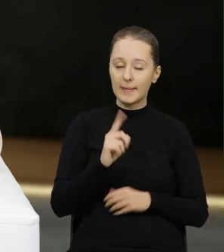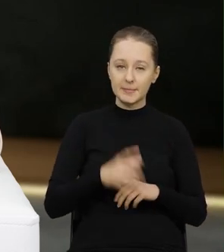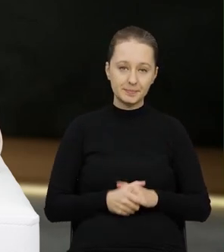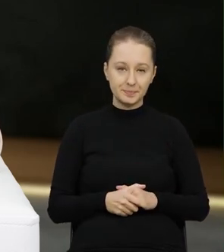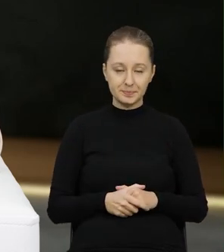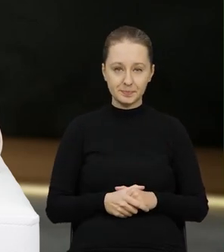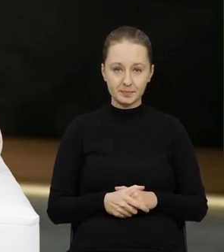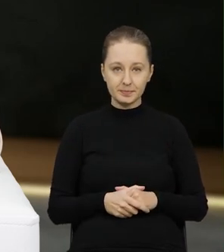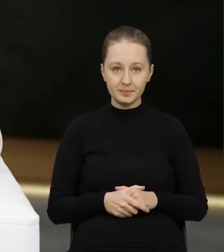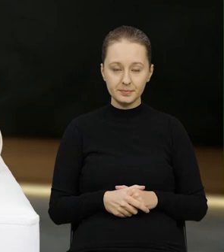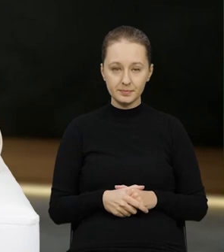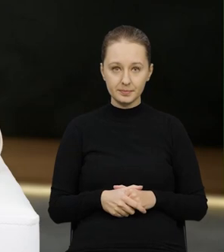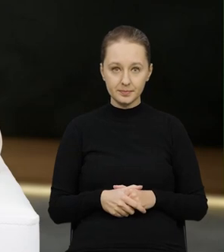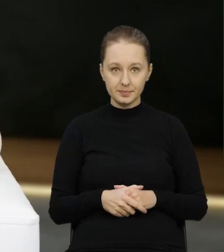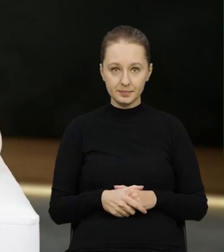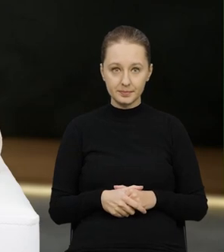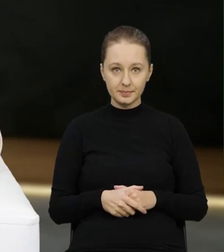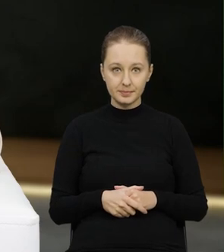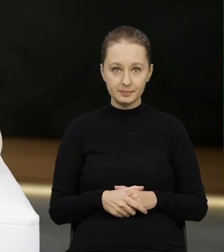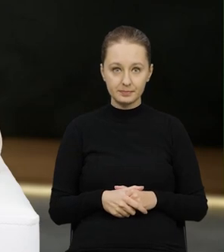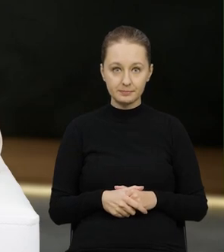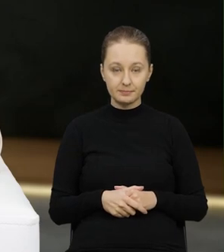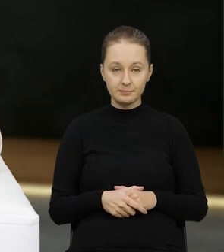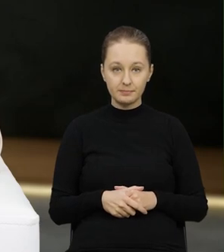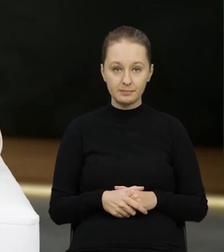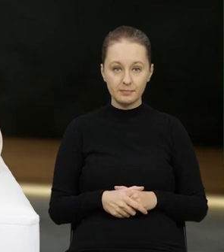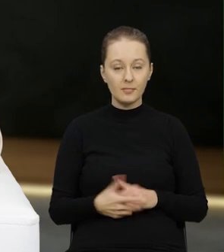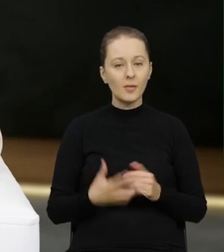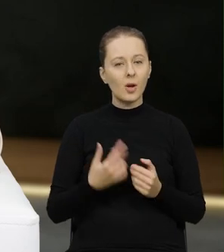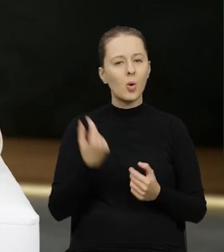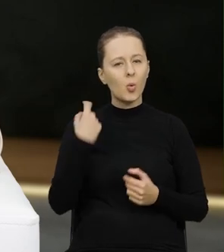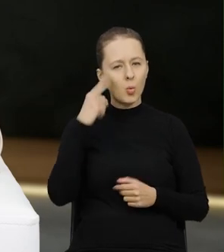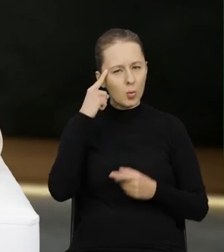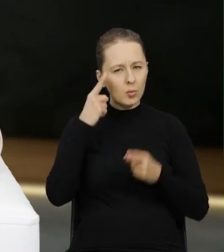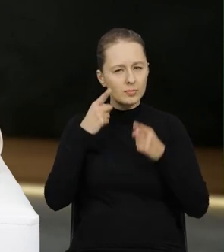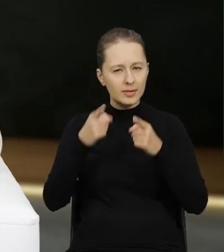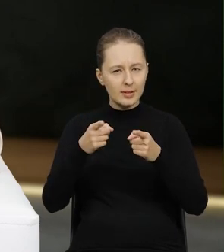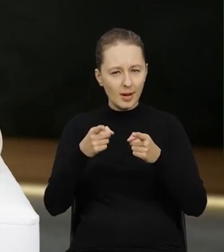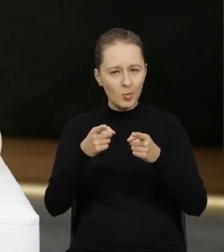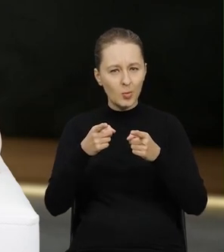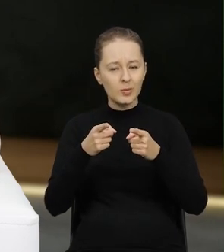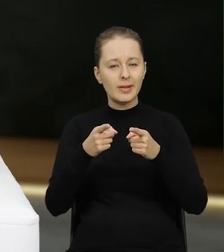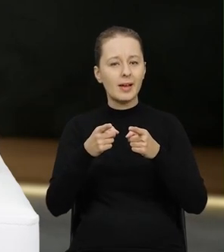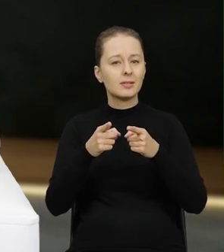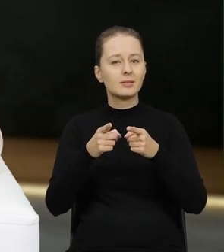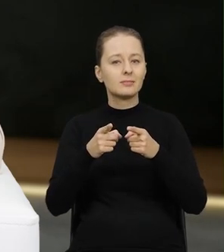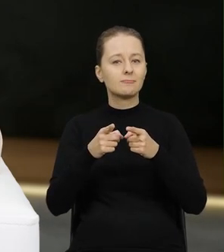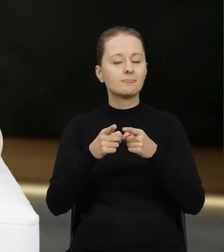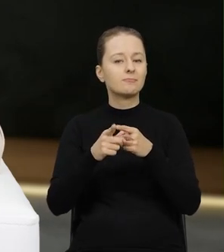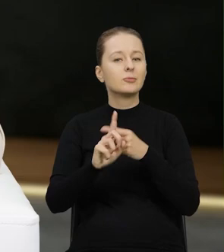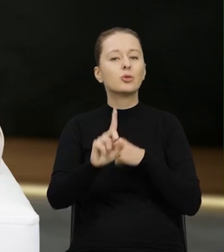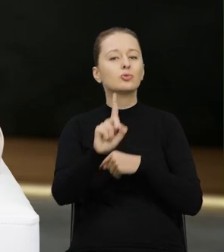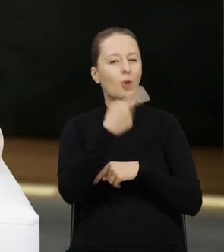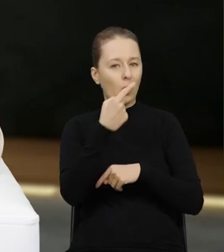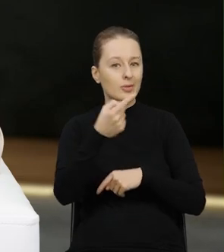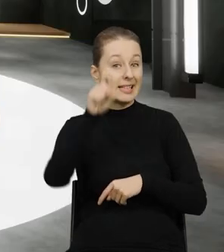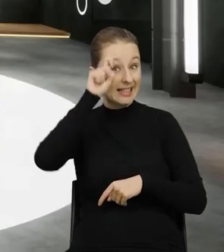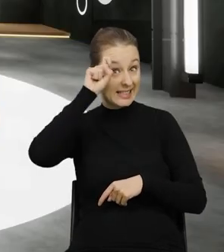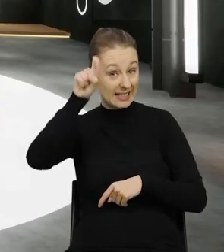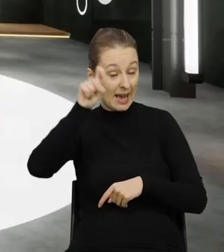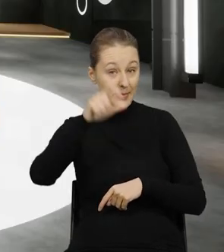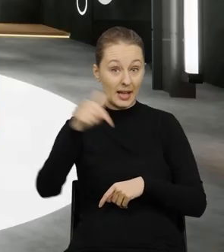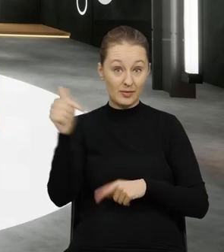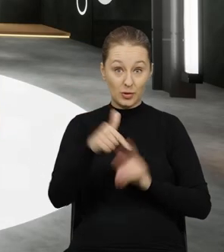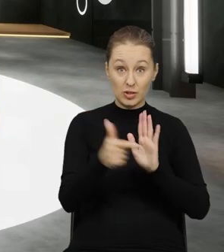że no tutaj kierunkiem wywozu odpady pochodziły z Niemiec i tak jak